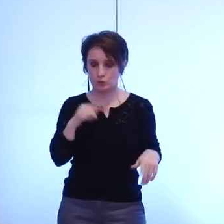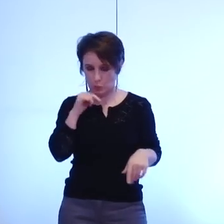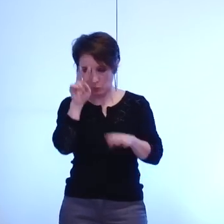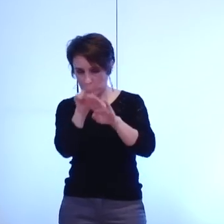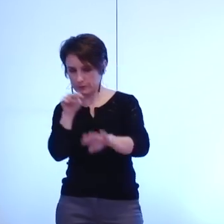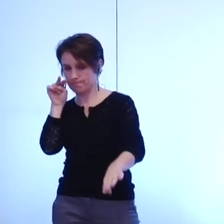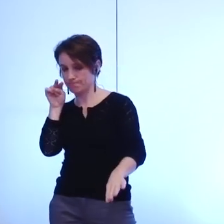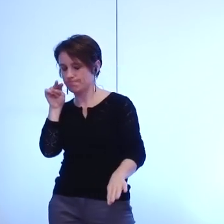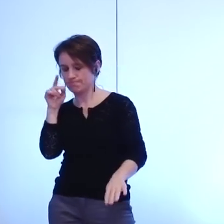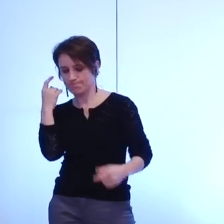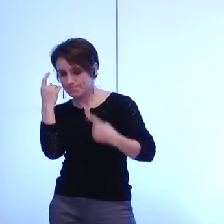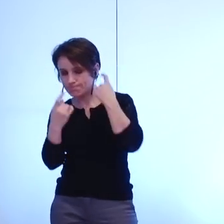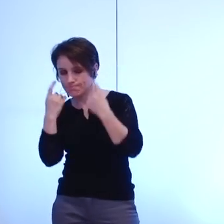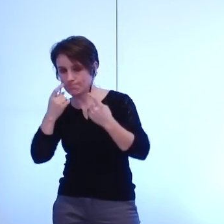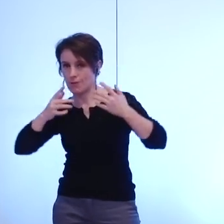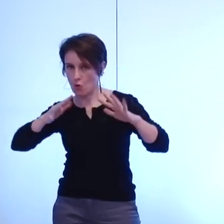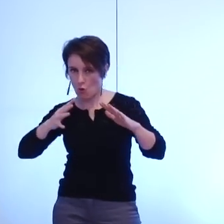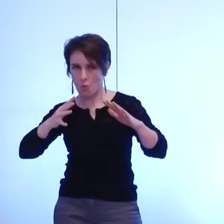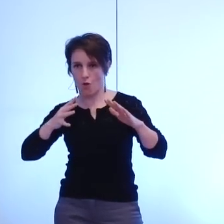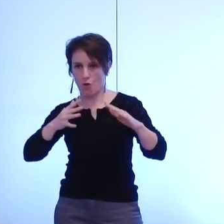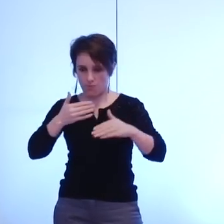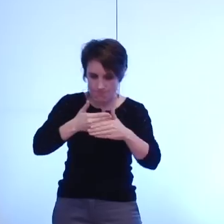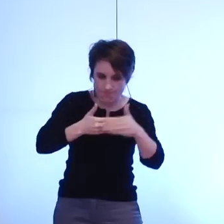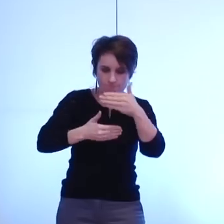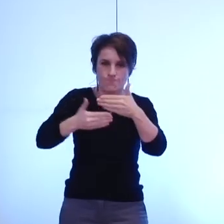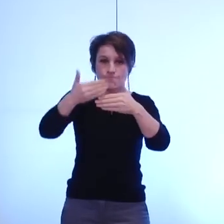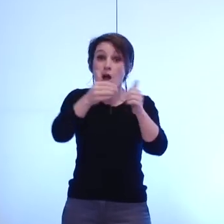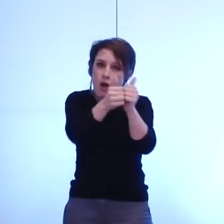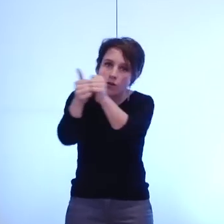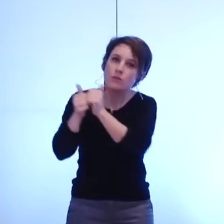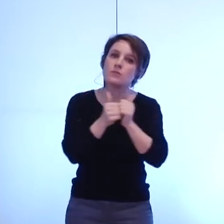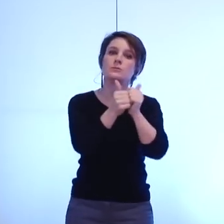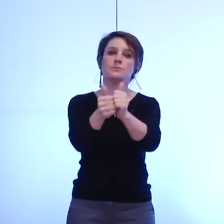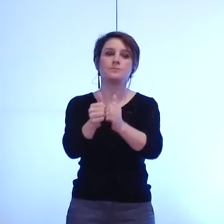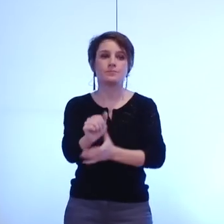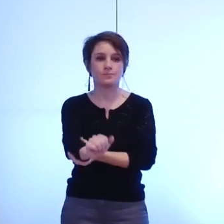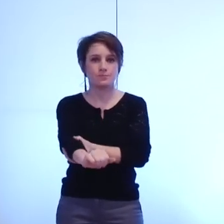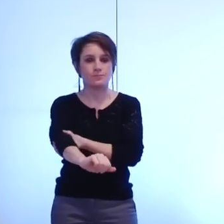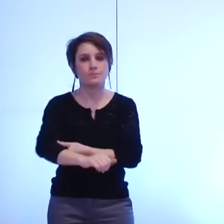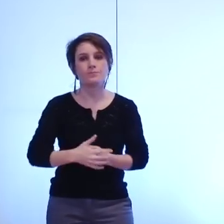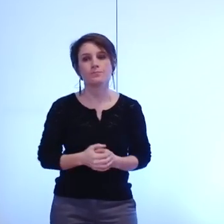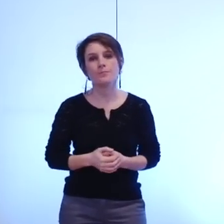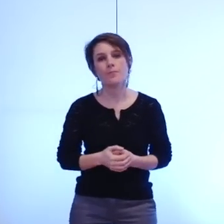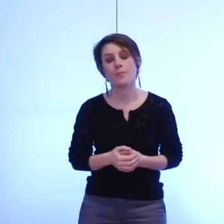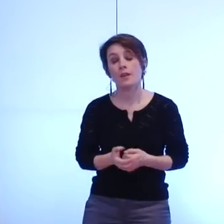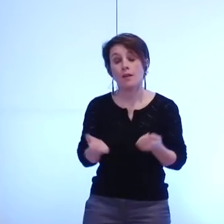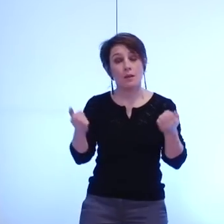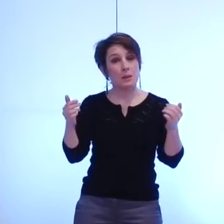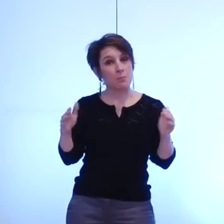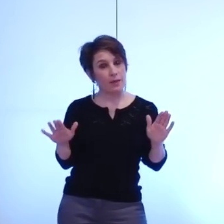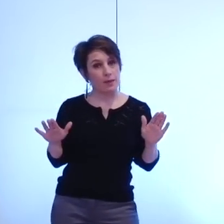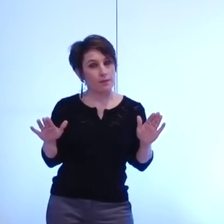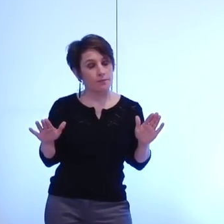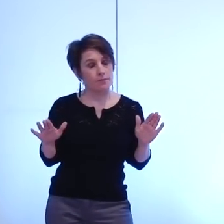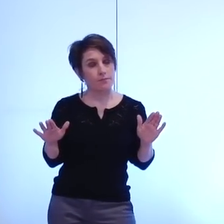cette construction collective mais l'agglomération grenobloise c'est